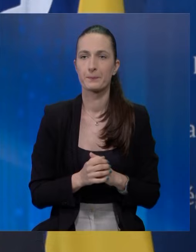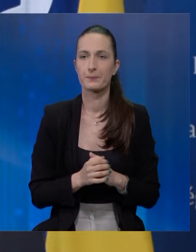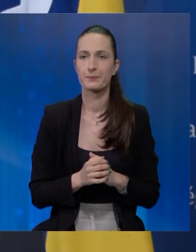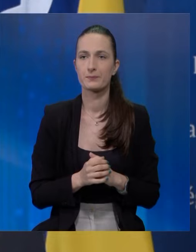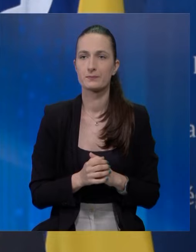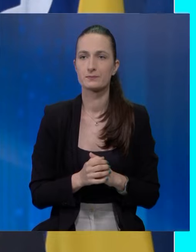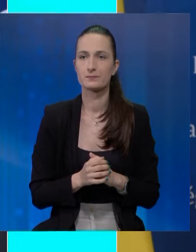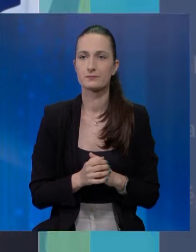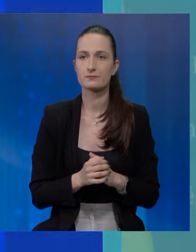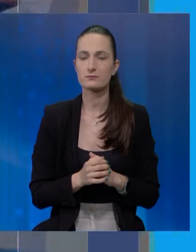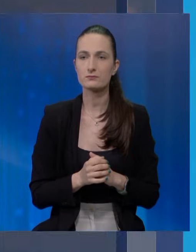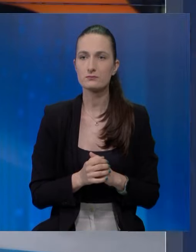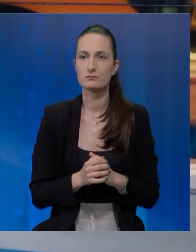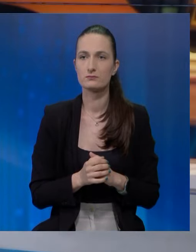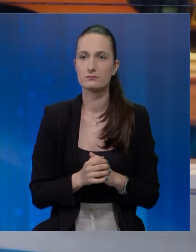Republike Srpske.